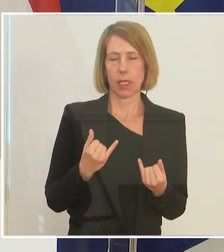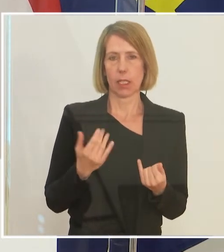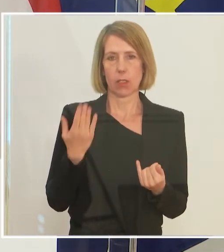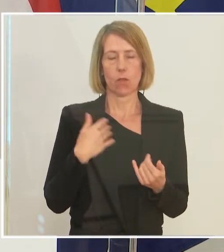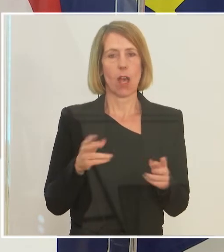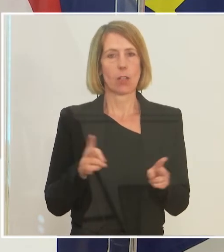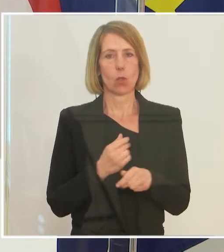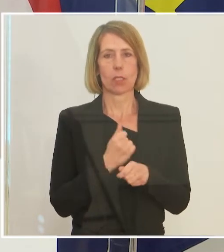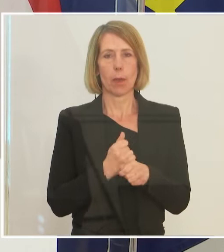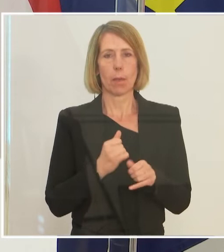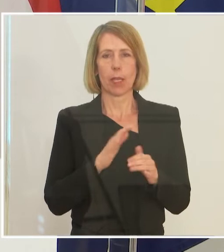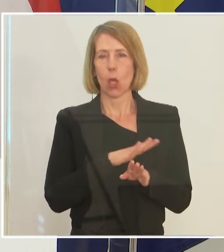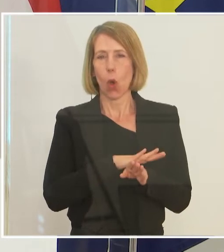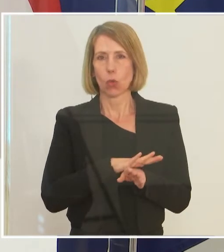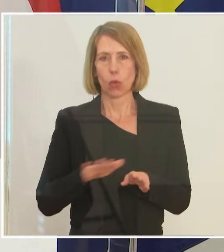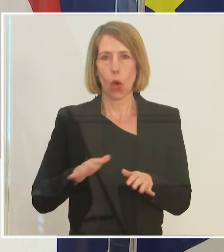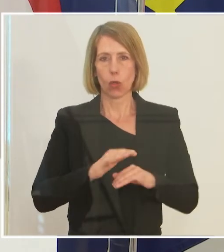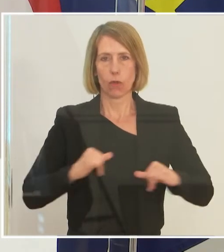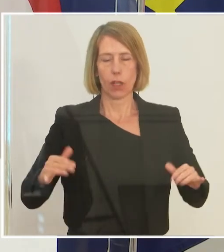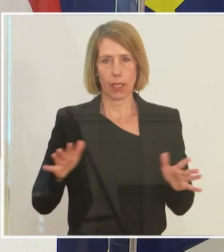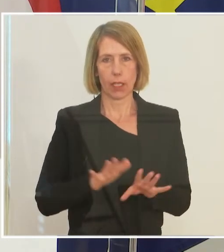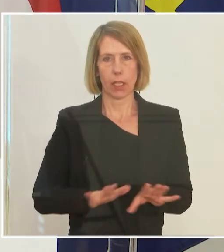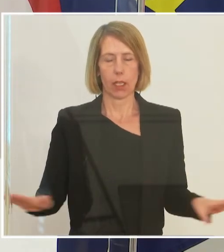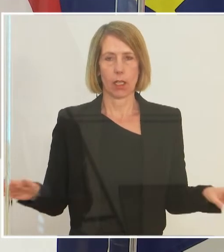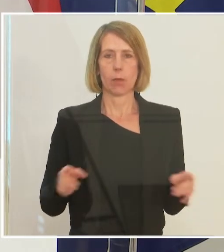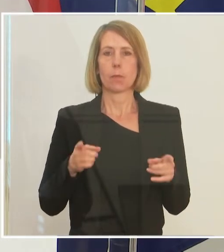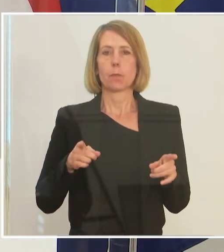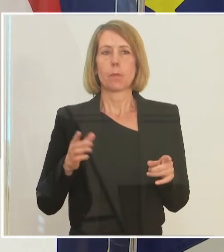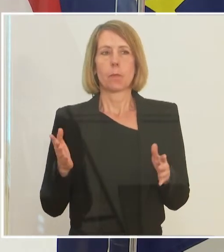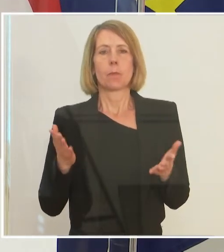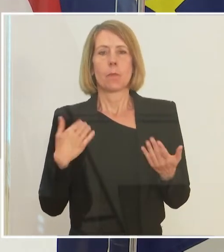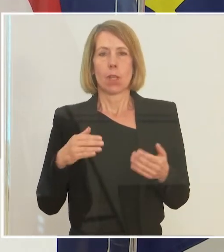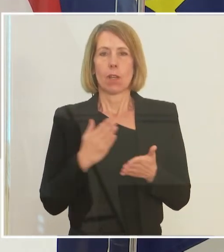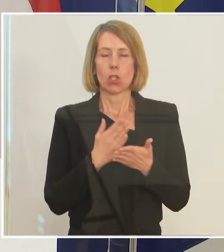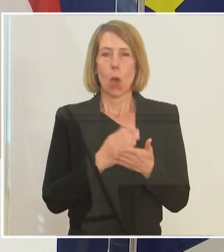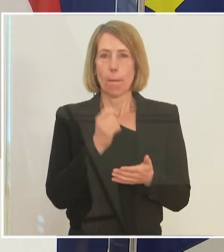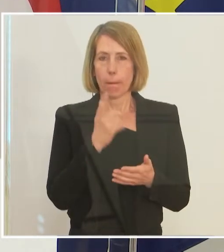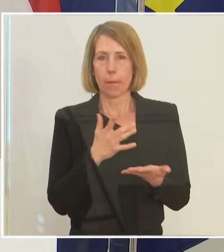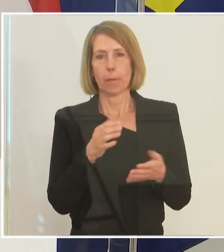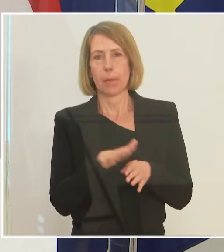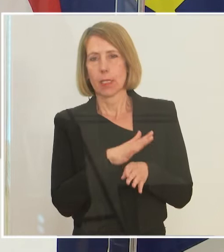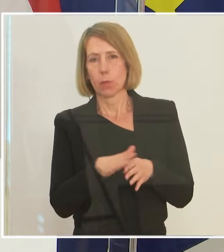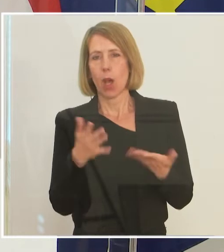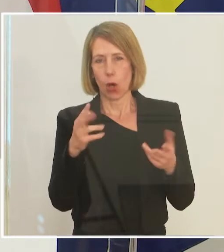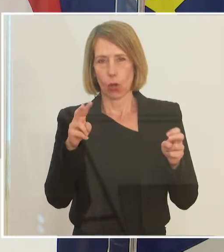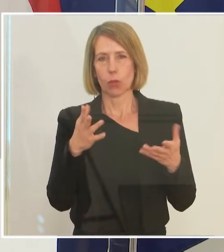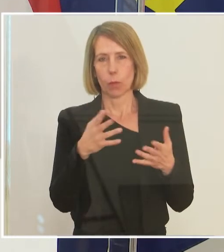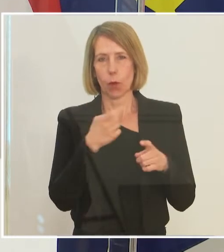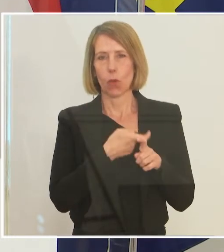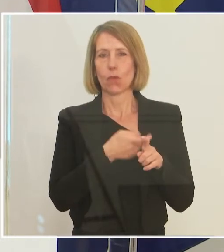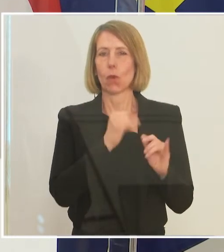das zwar natürlich immer Prüfungen des Missbrauchs gegeben hat, aber nicht